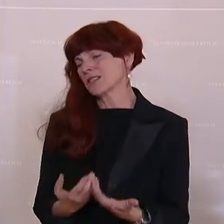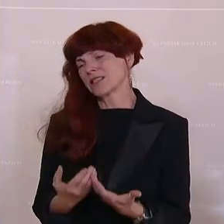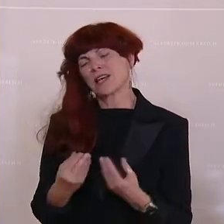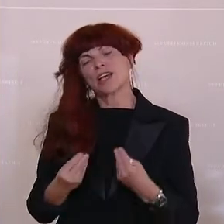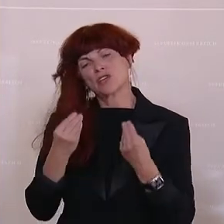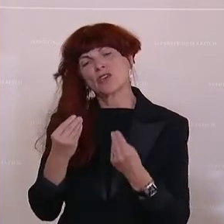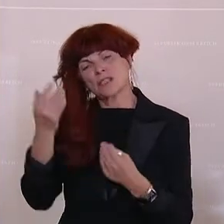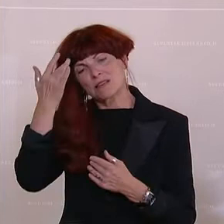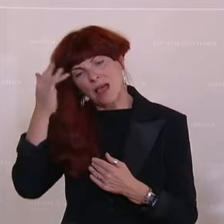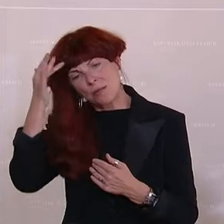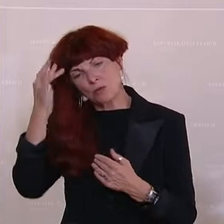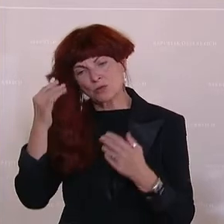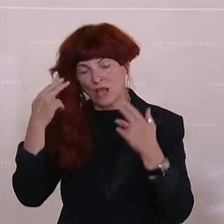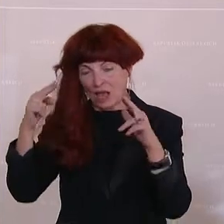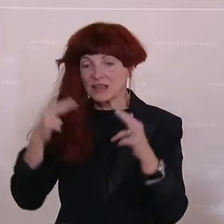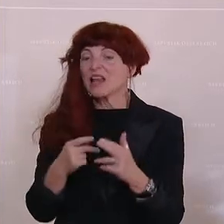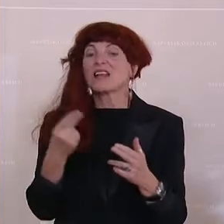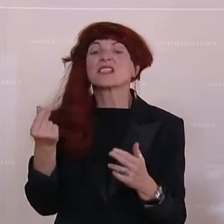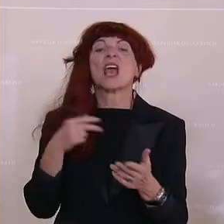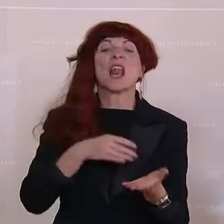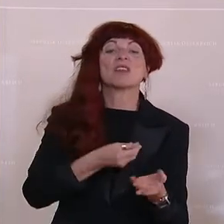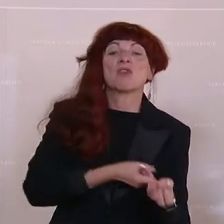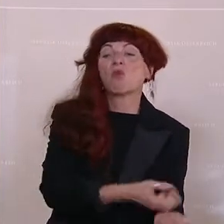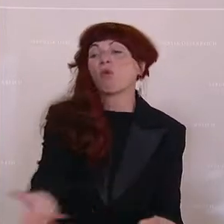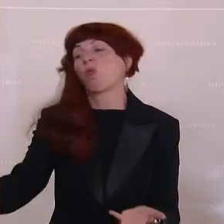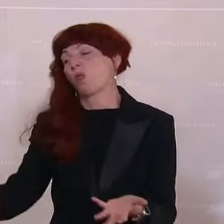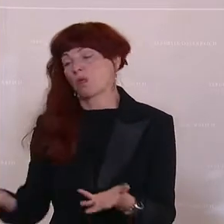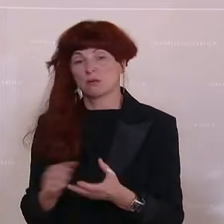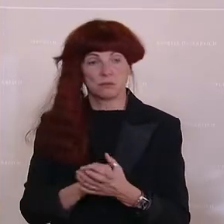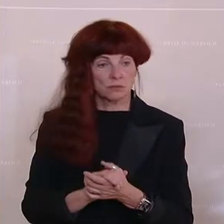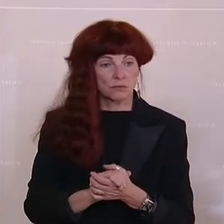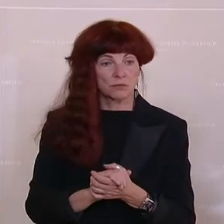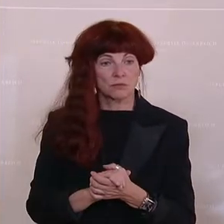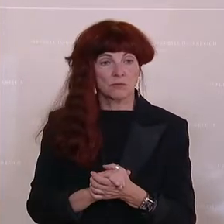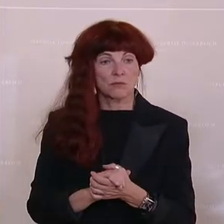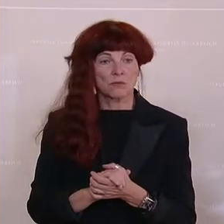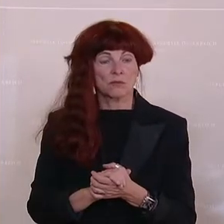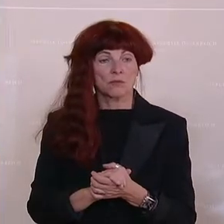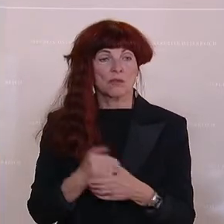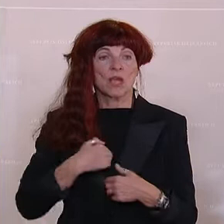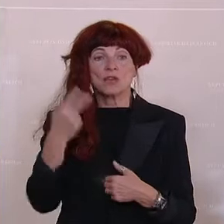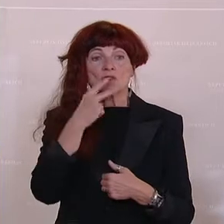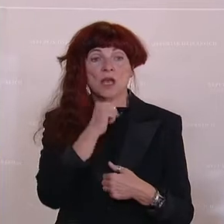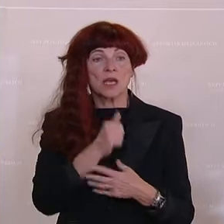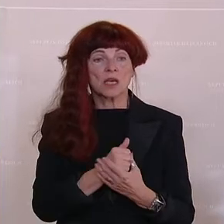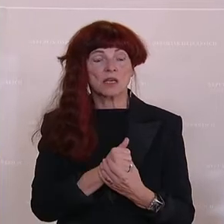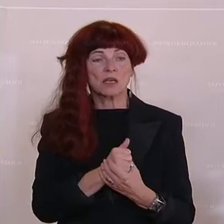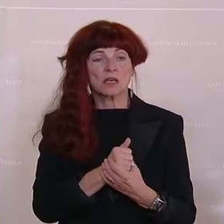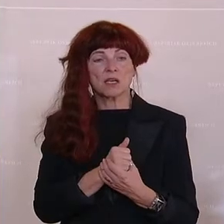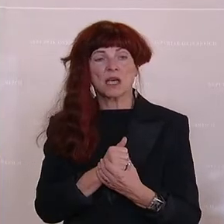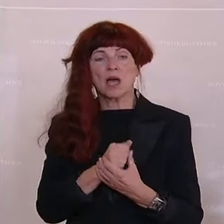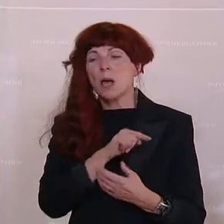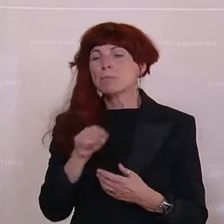Damen und Herren, ist eine riesige Geldverteilungsaktion. Was ich überhaupt nicht verstehe, ist, bis zu einem